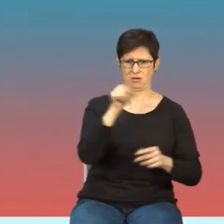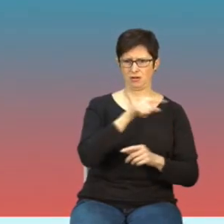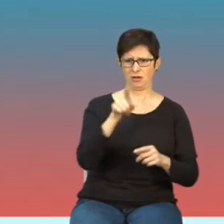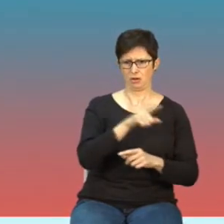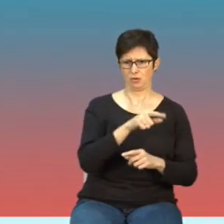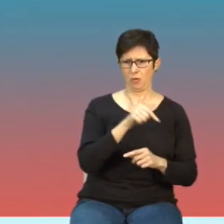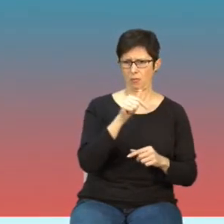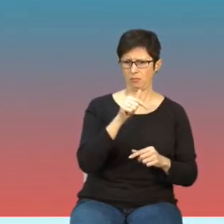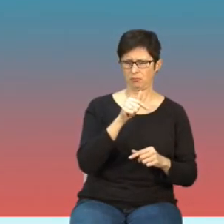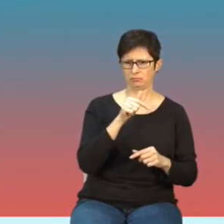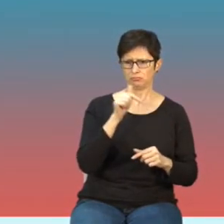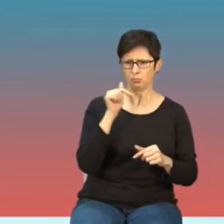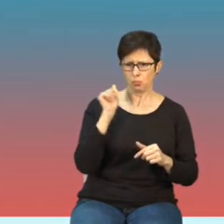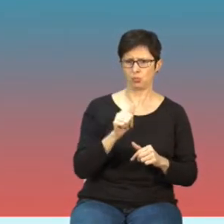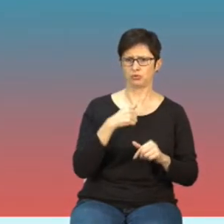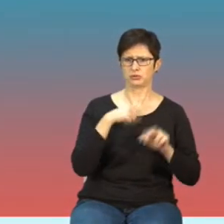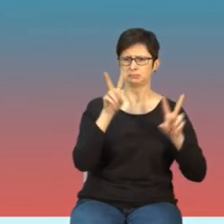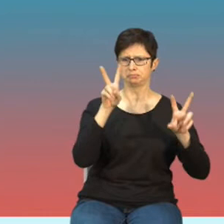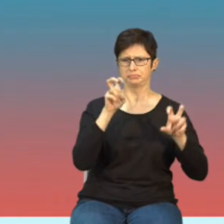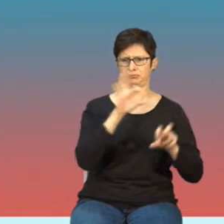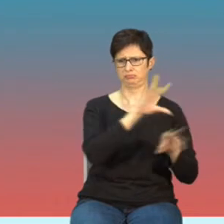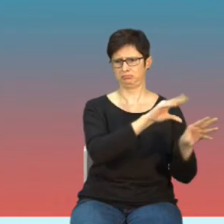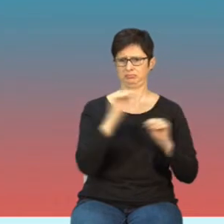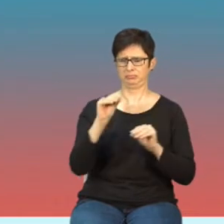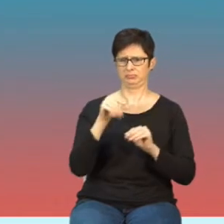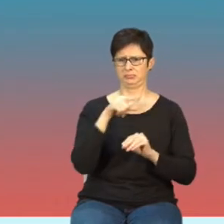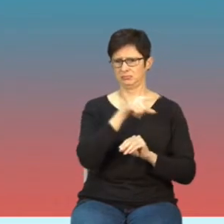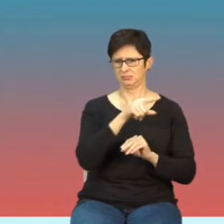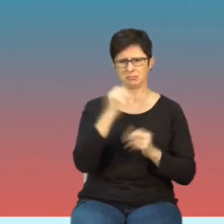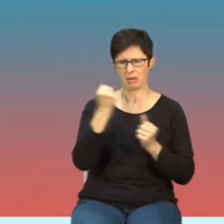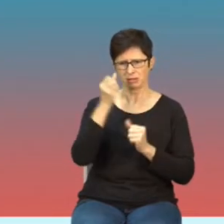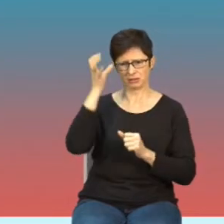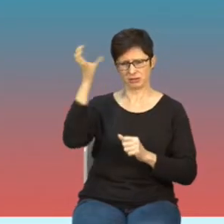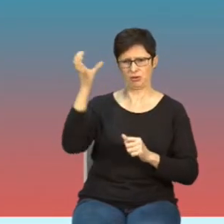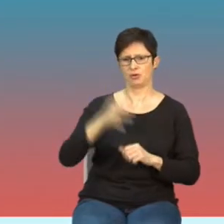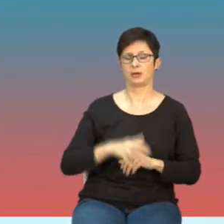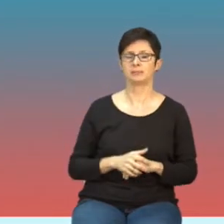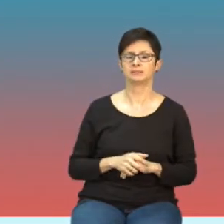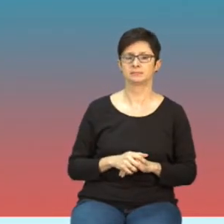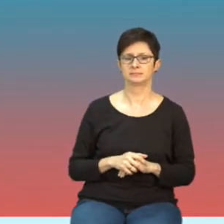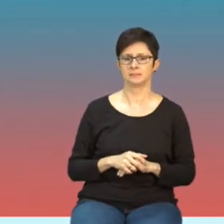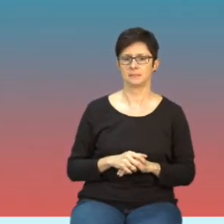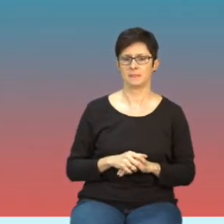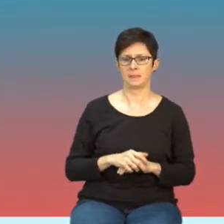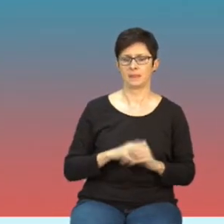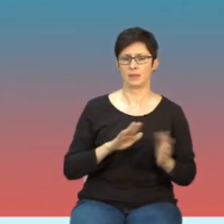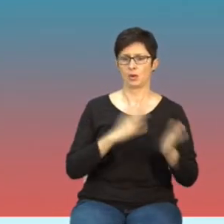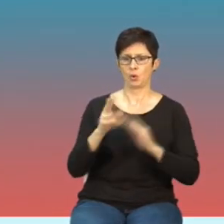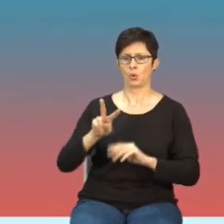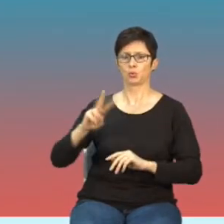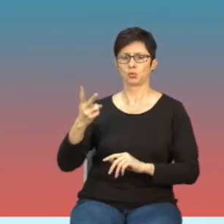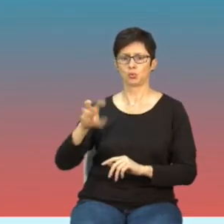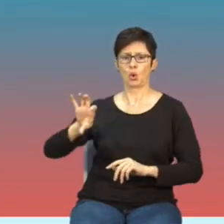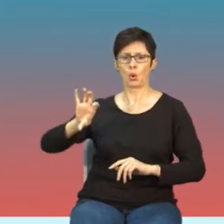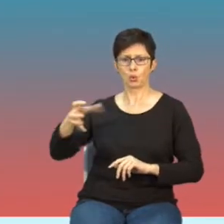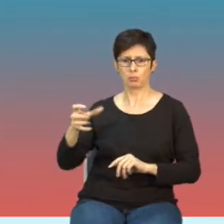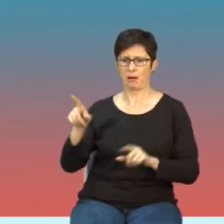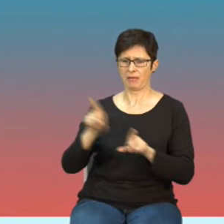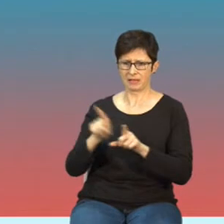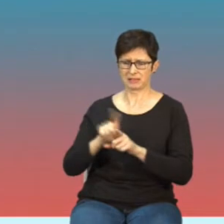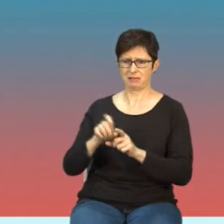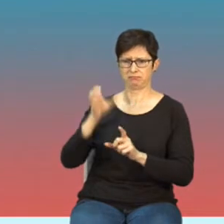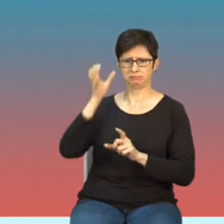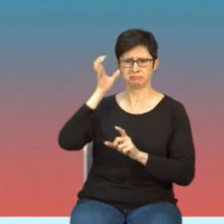jej napisać bez cytowania tych nazwisk. Iknir też nie jest proces podekona nie wypadł.